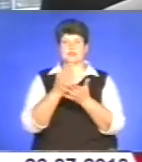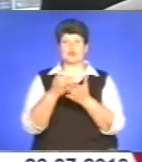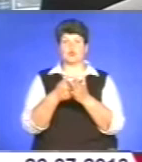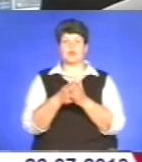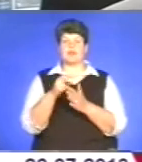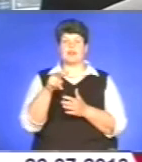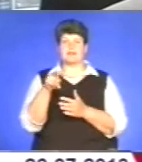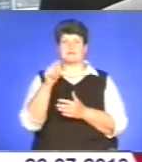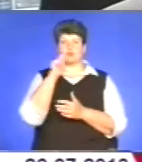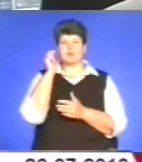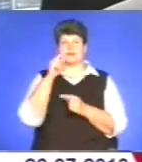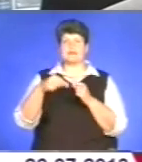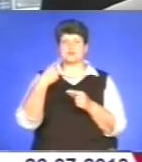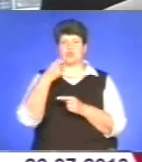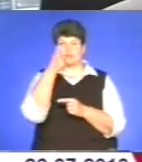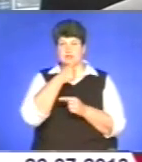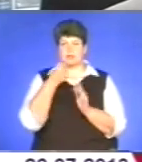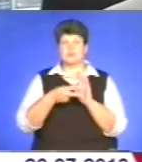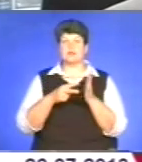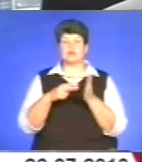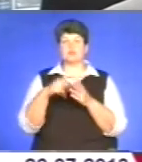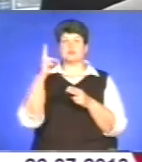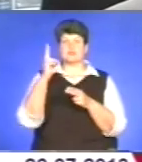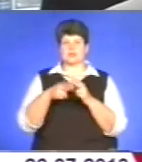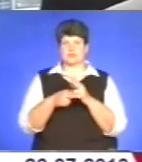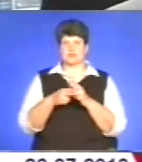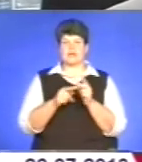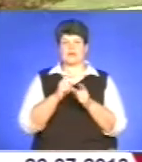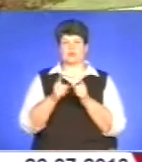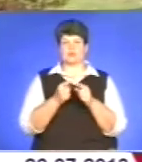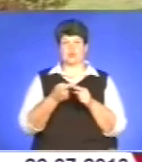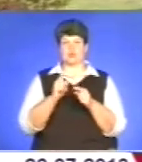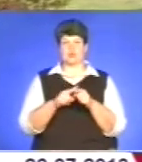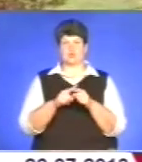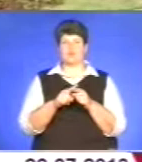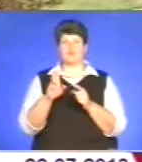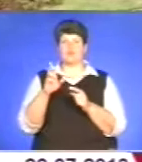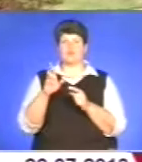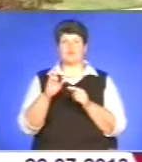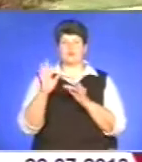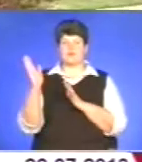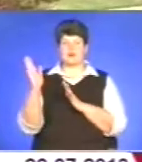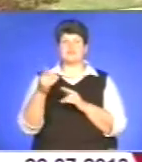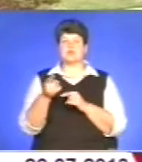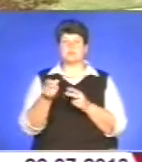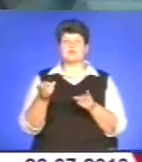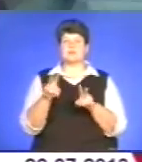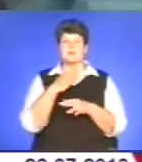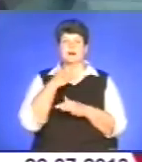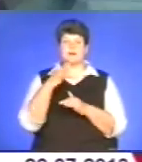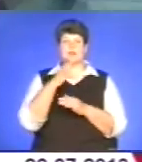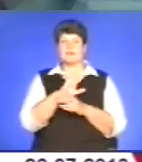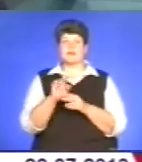Українки, на наступний рік плануємо завершити реконструкцію цього бульвару. У Тернополі залишається багато нереставрованих